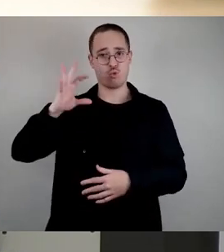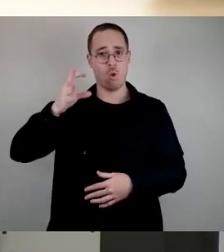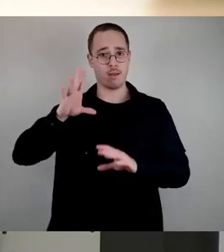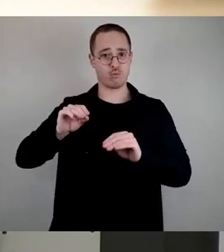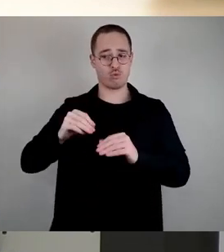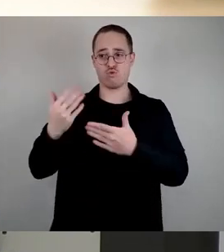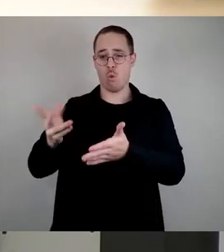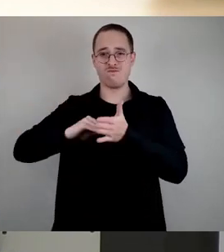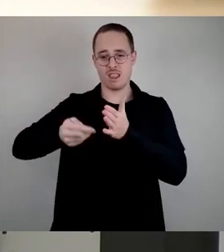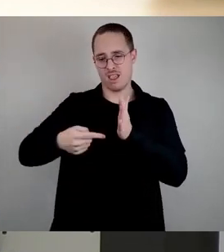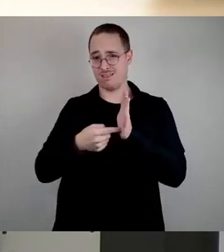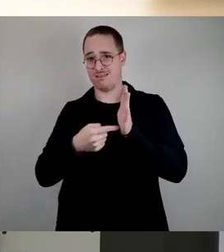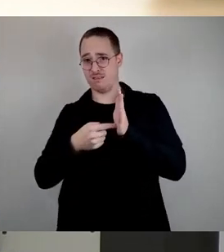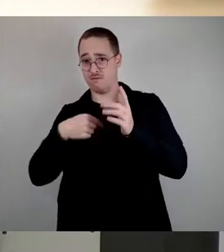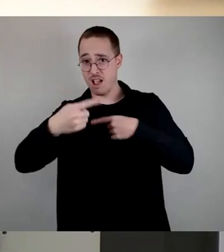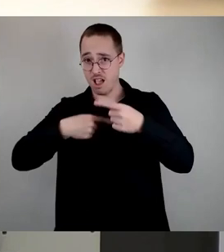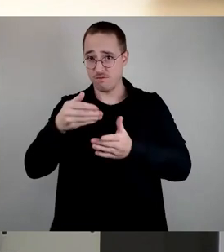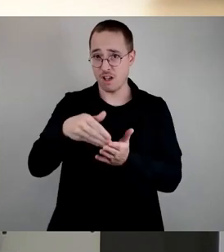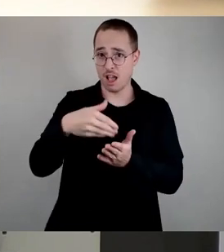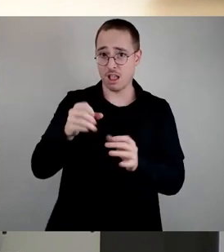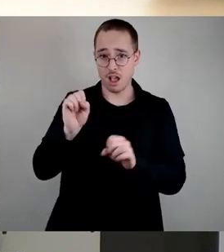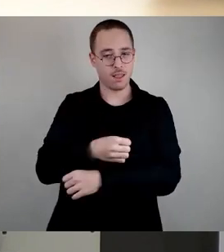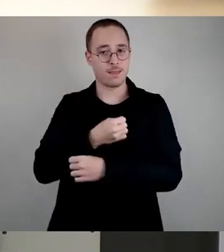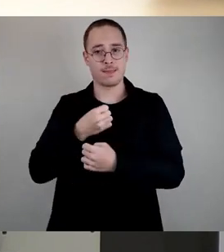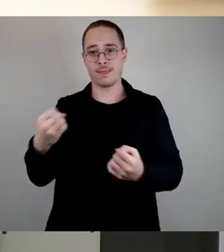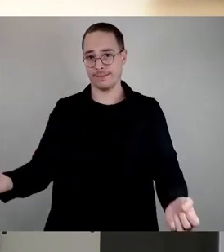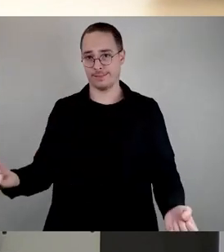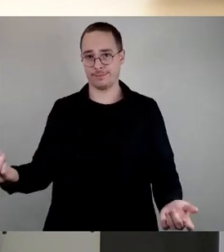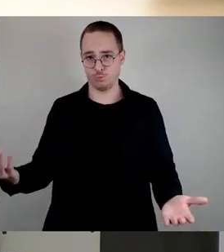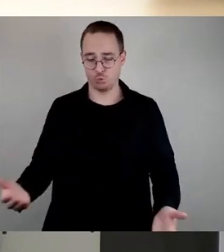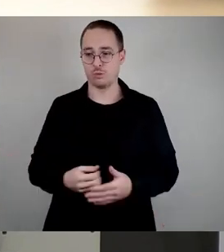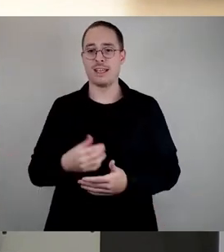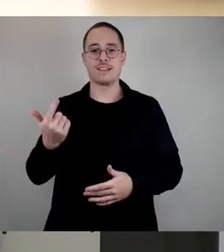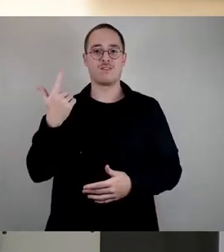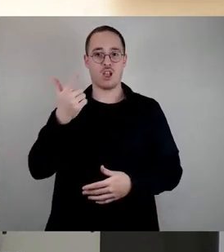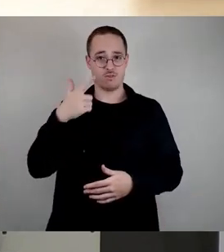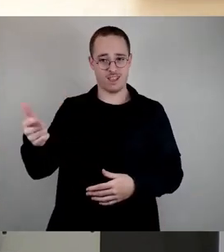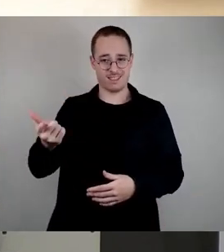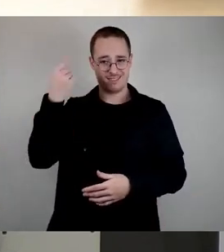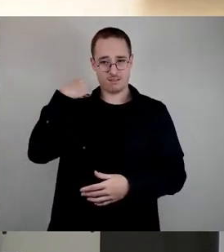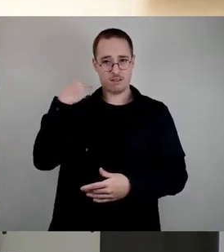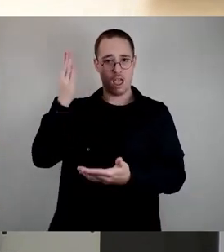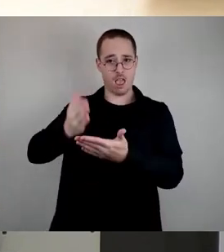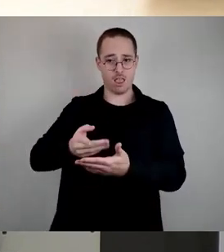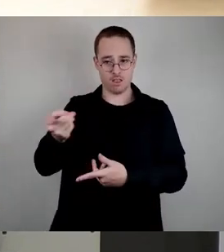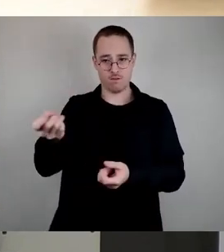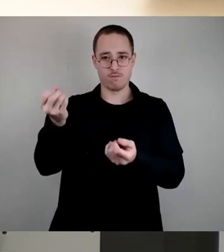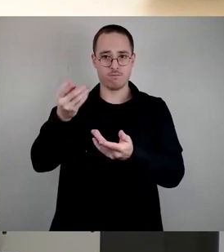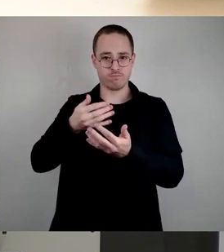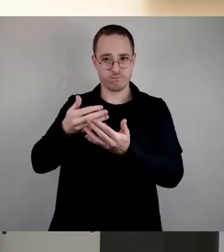laufen könnten, wie es war. Wir haben die Stadtwerberverträge, die Ende 2022 ausgelaufen sind. Im April 2021 gab es eine